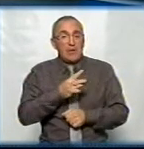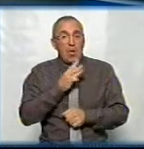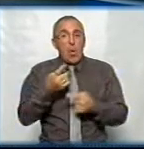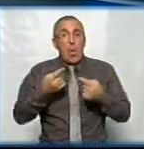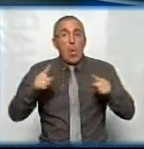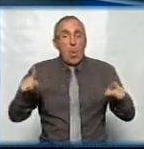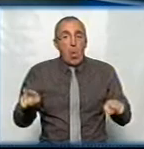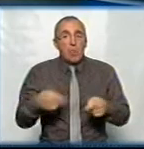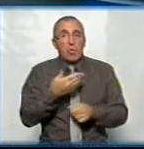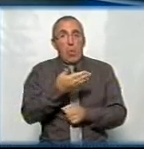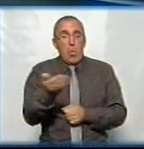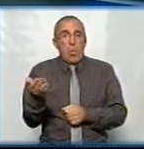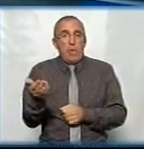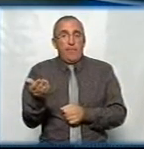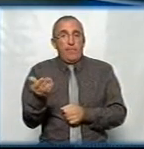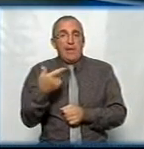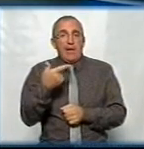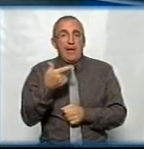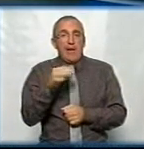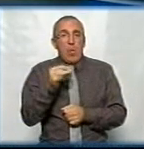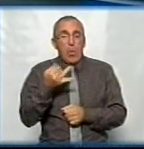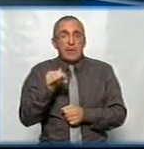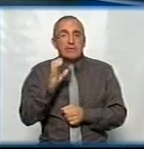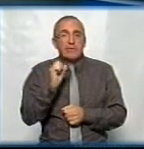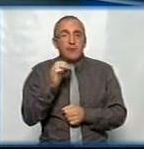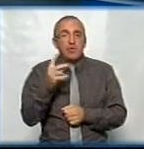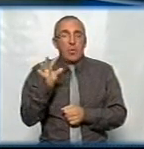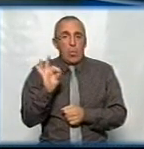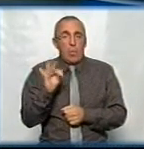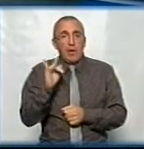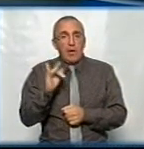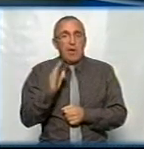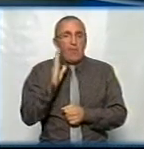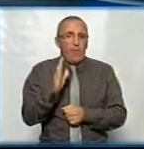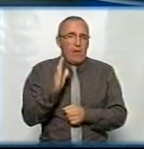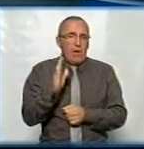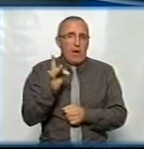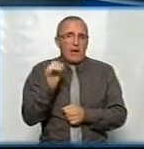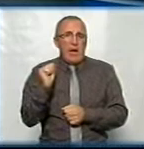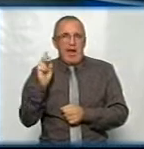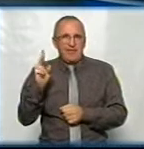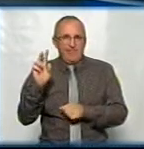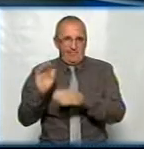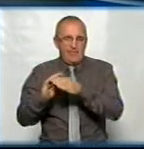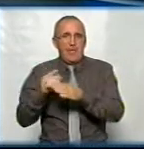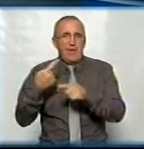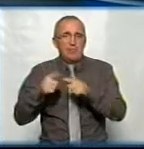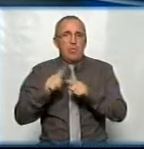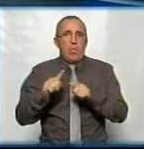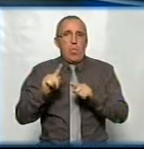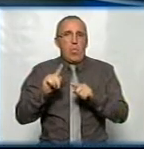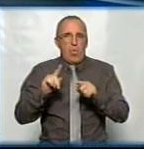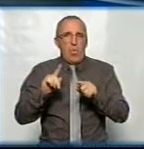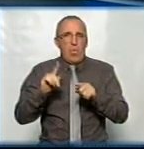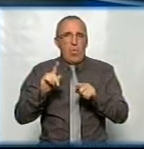організували його Григорій Савченко та Володимир Рак, самі автори цього проєкту.